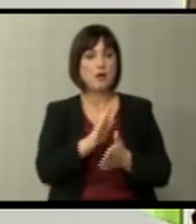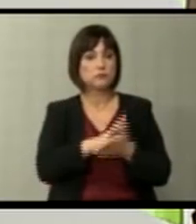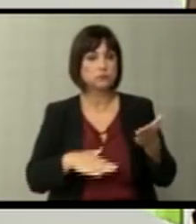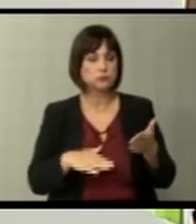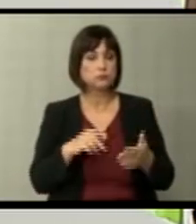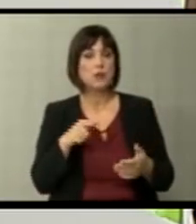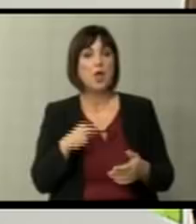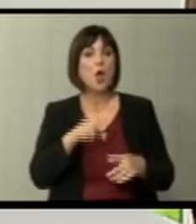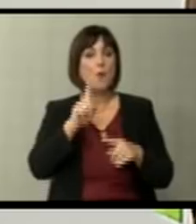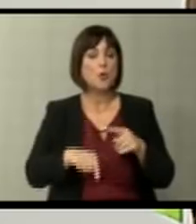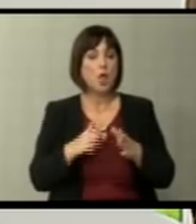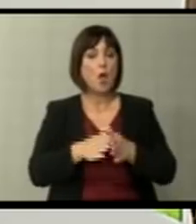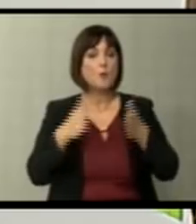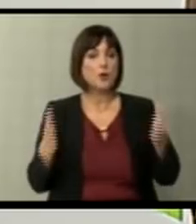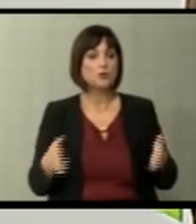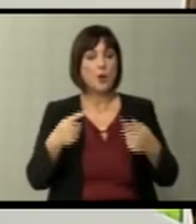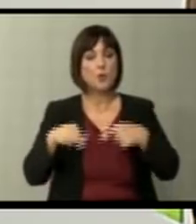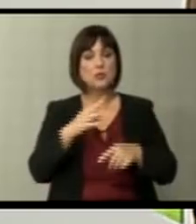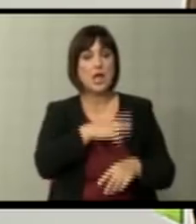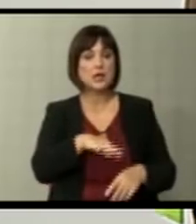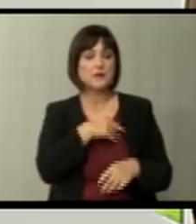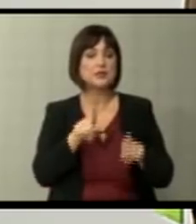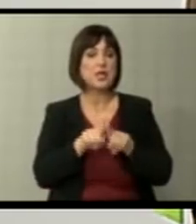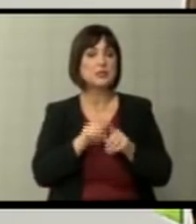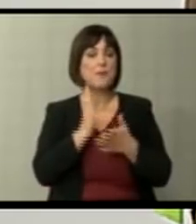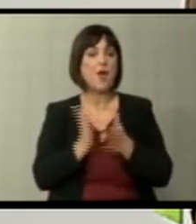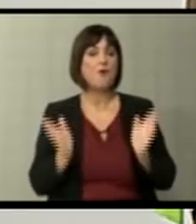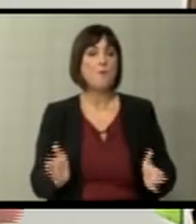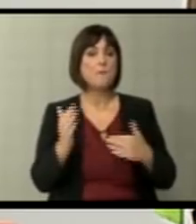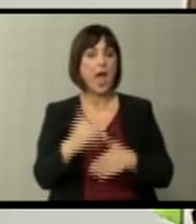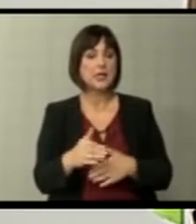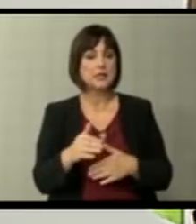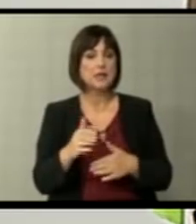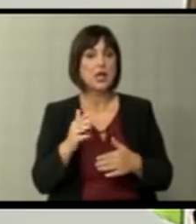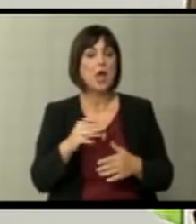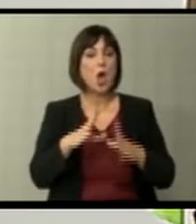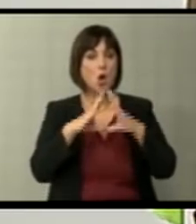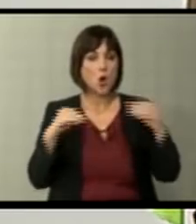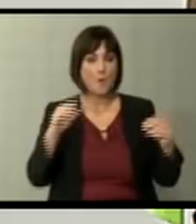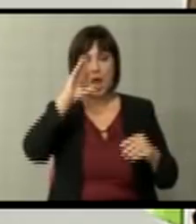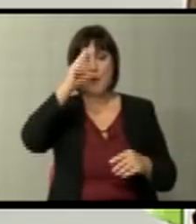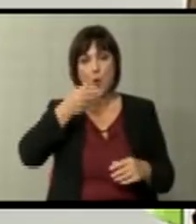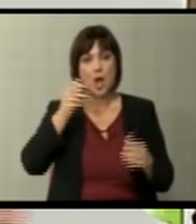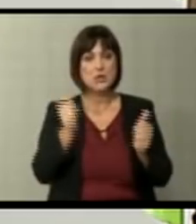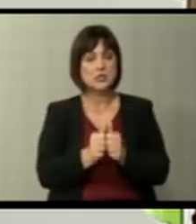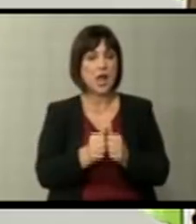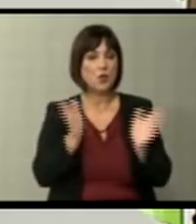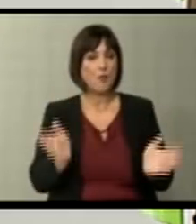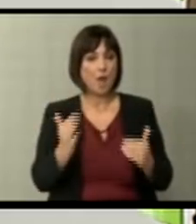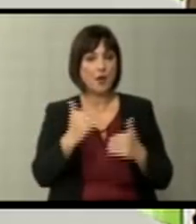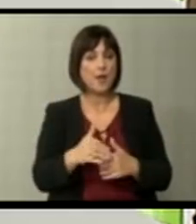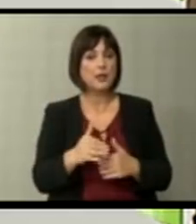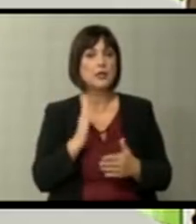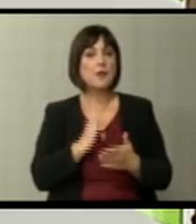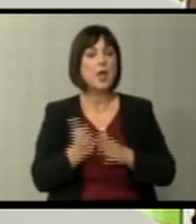И последните проширувања, освен Хрватска, значи, исто така беа во пакет. Беше пакет Романија и Бугарија, беа